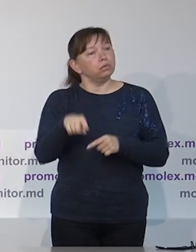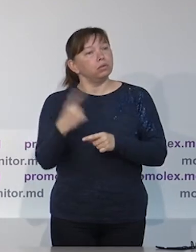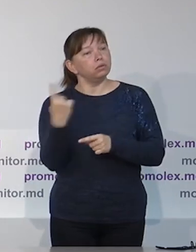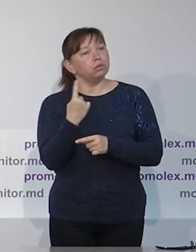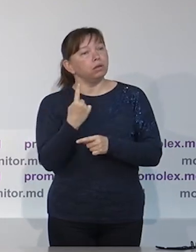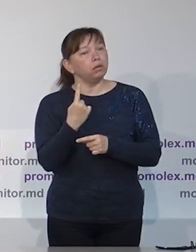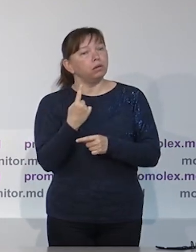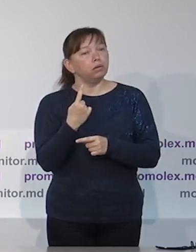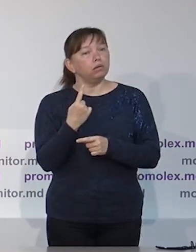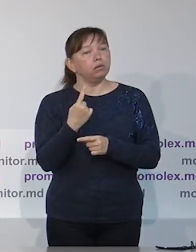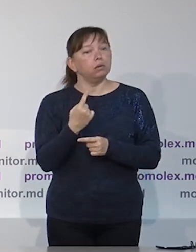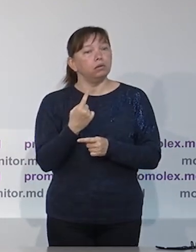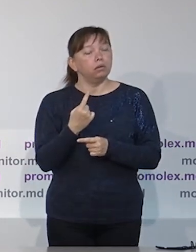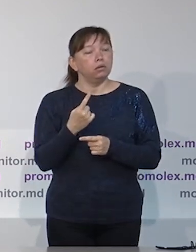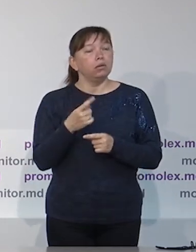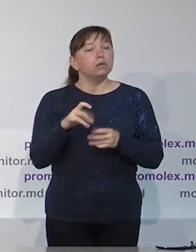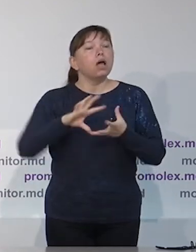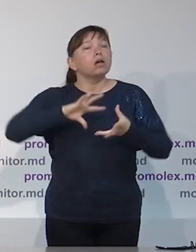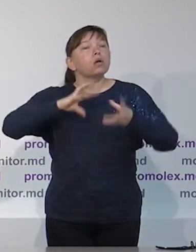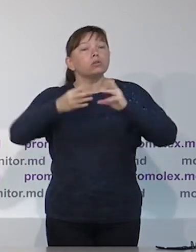дебаты